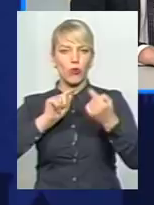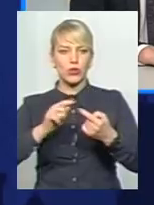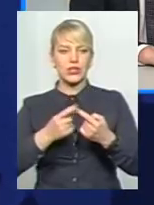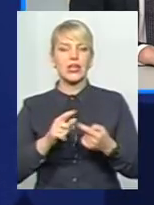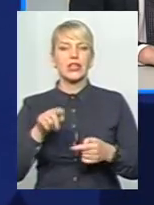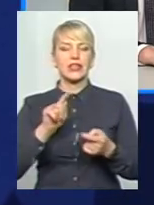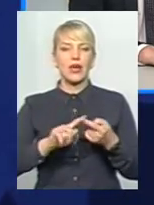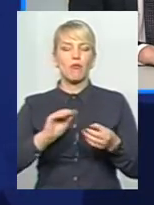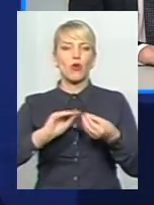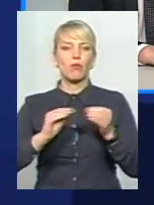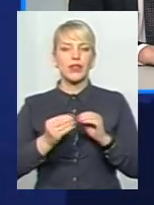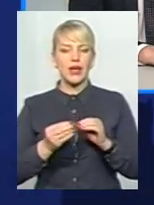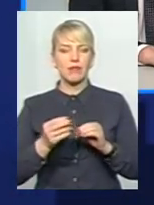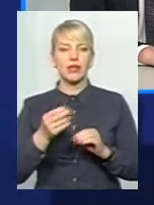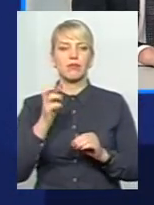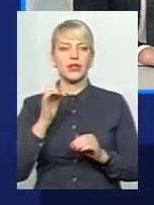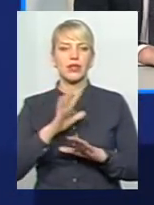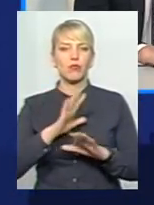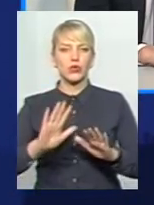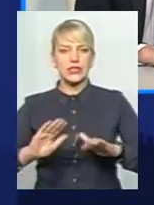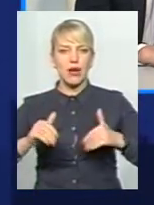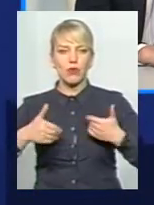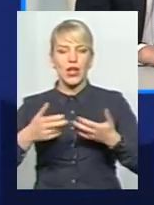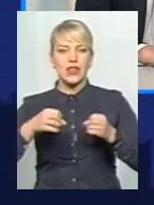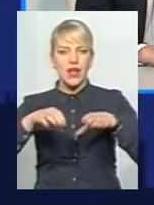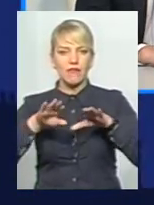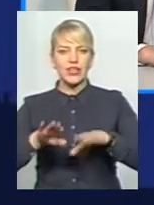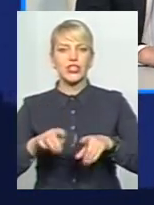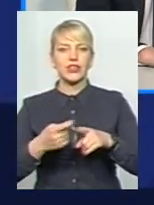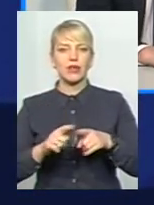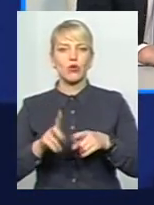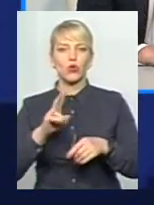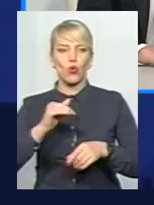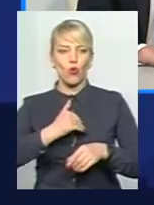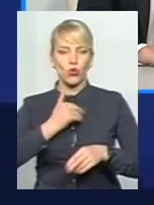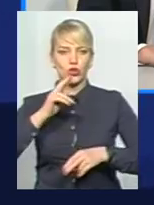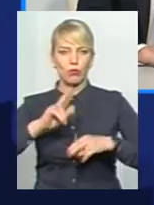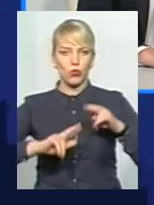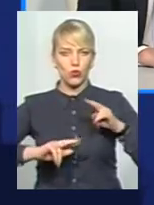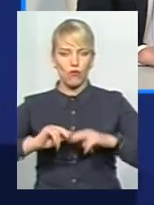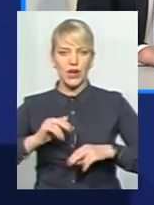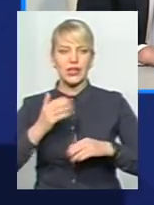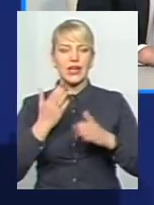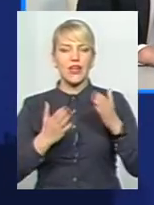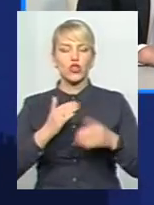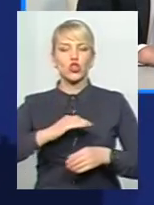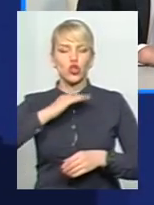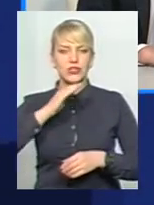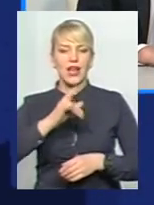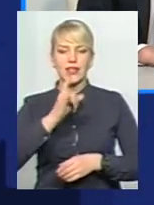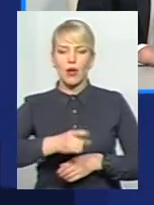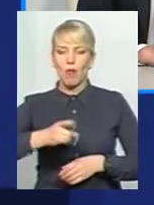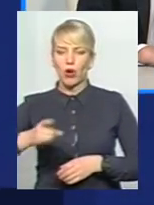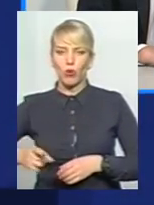які я назвав, не були б запропоновані на вирішення тим, хто хоче будувати. Якщо достатня кількість паркомістів, якщо дотримана